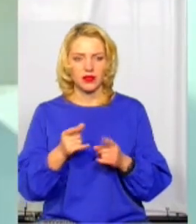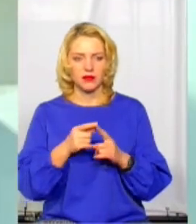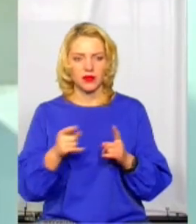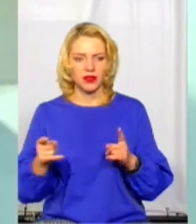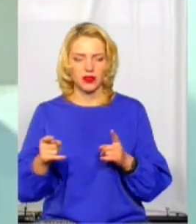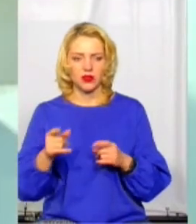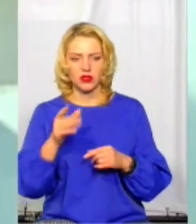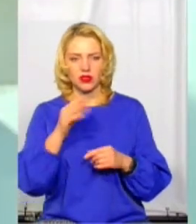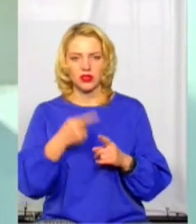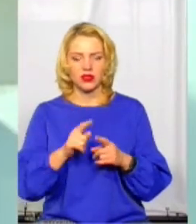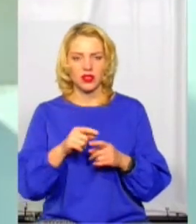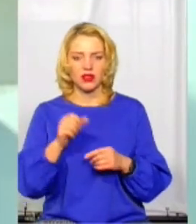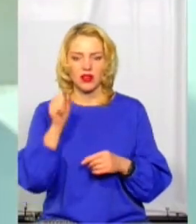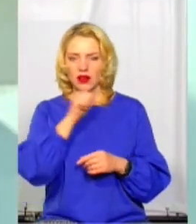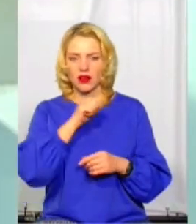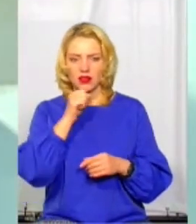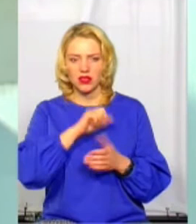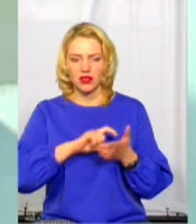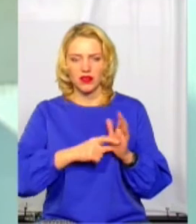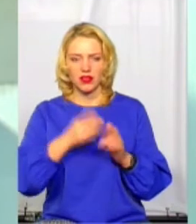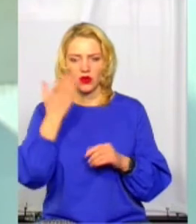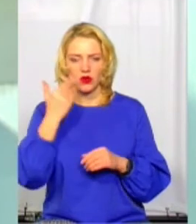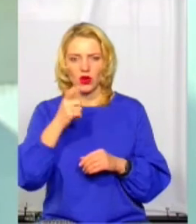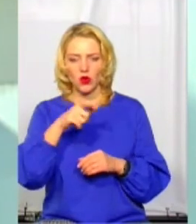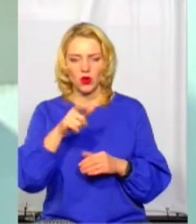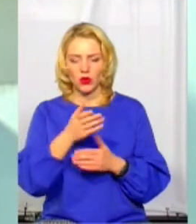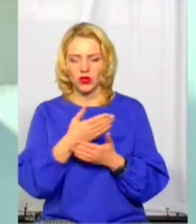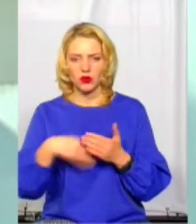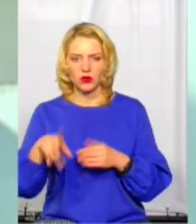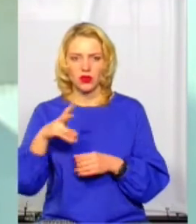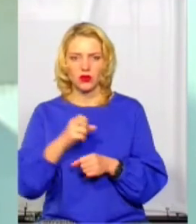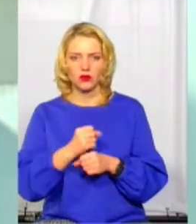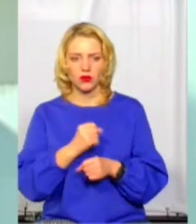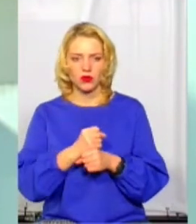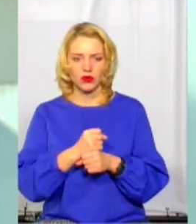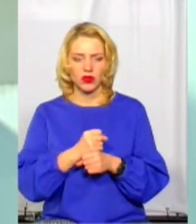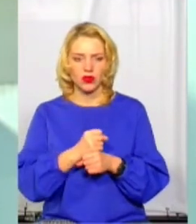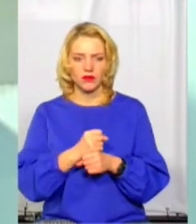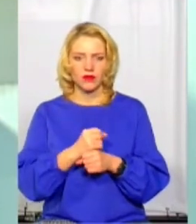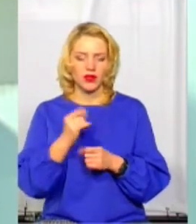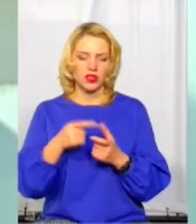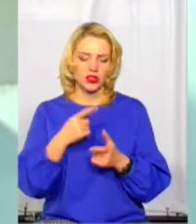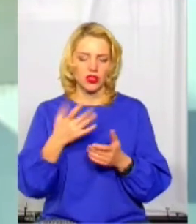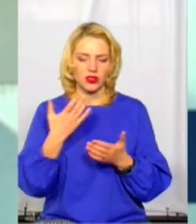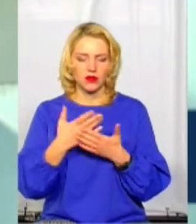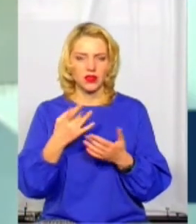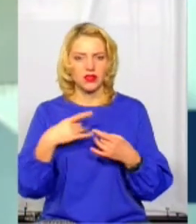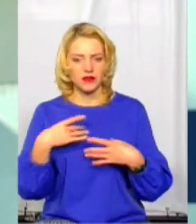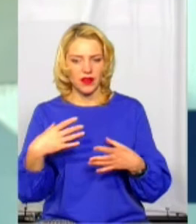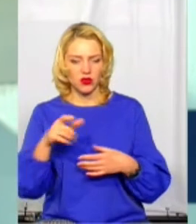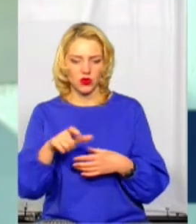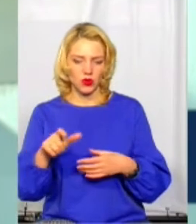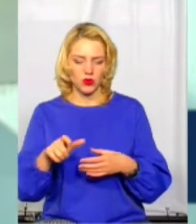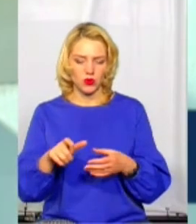часу доби, це квартирині крадіжки, коли люди покидають ці будинки, виїжджають на роботу, чи так само в свята йдуть на певні заходи і не